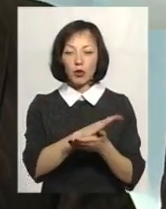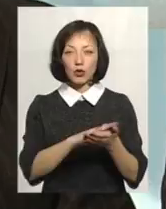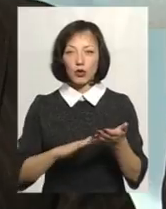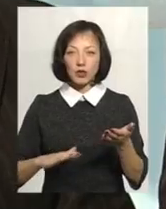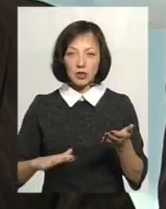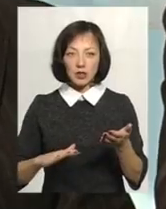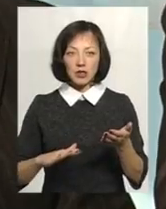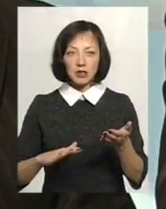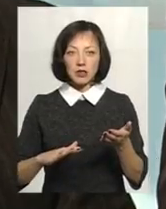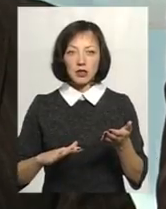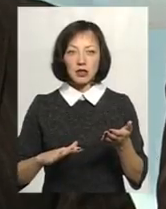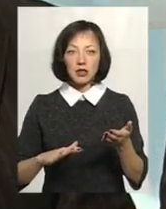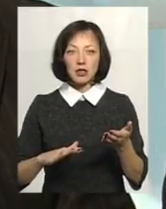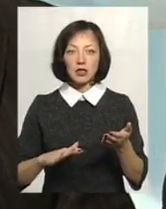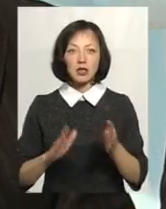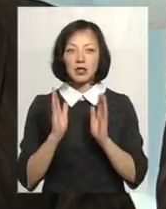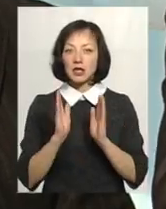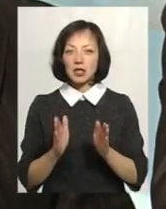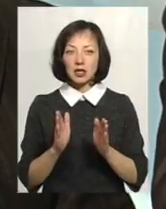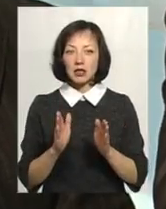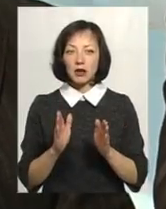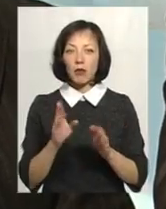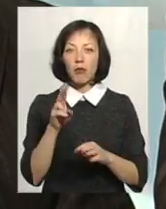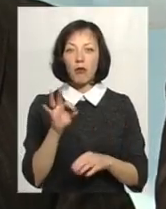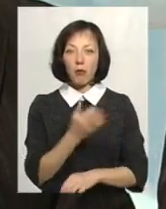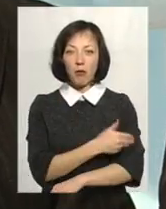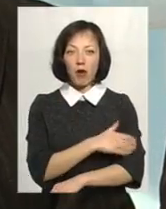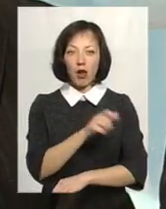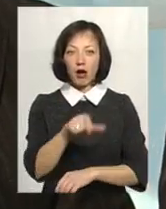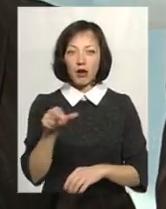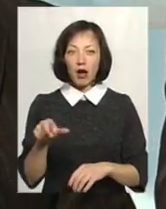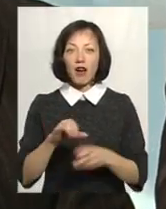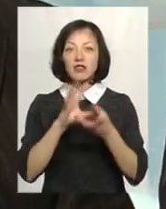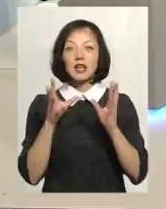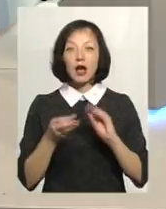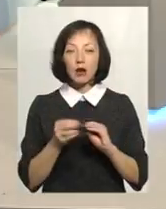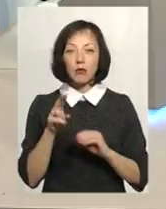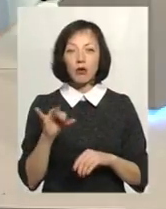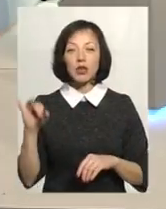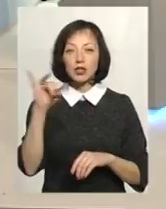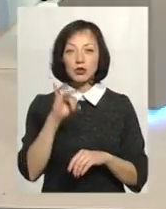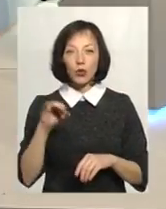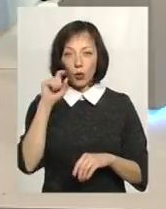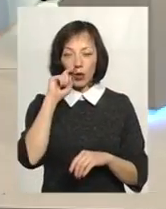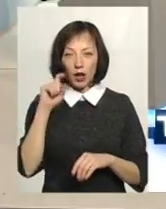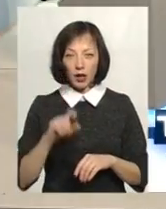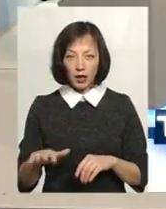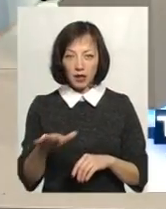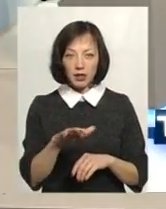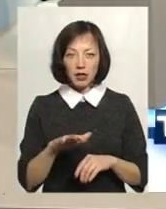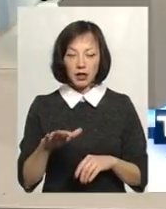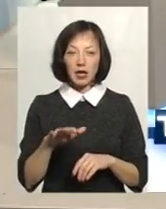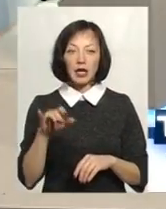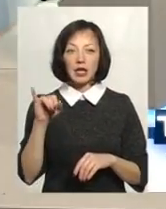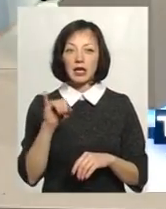таких конференцій, не тільки по полякам, а взагалі по історії України, і